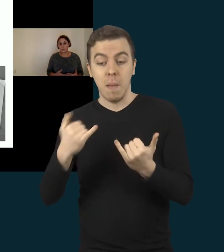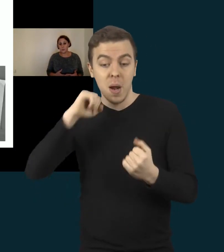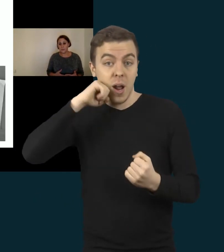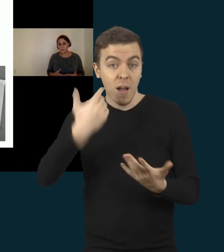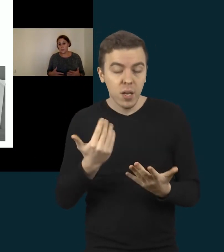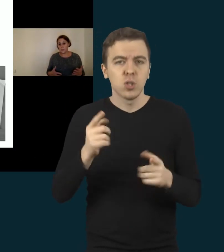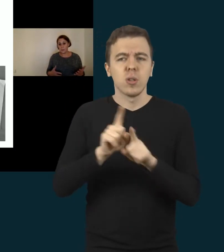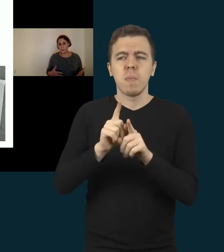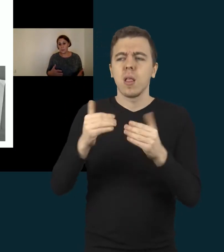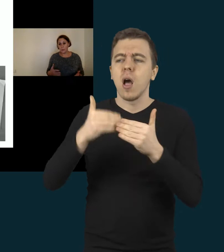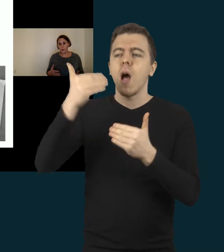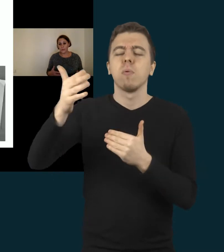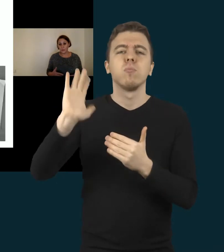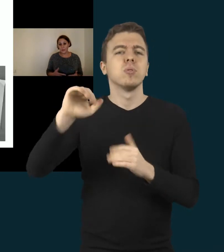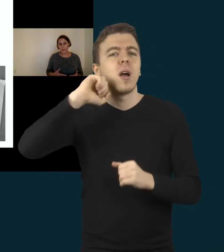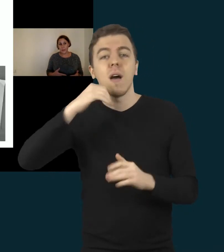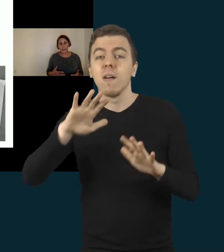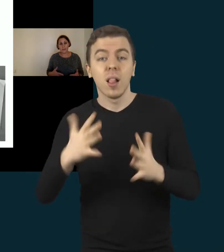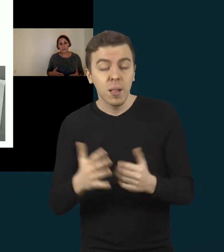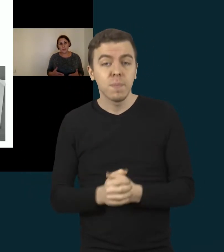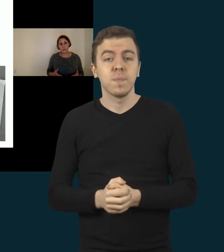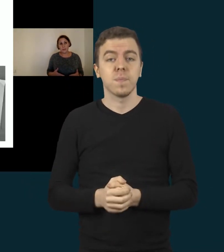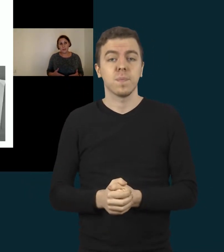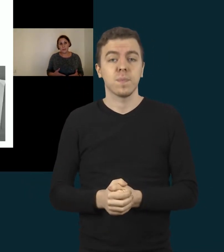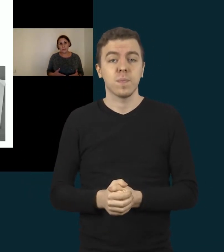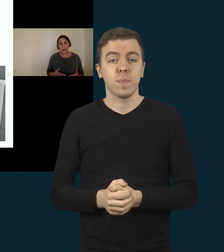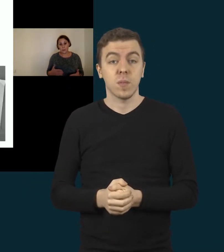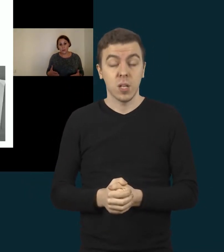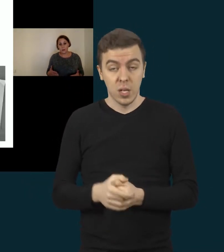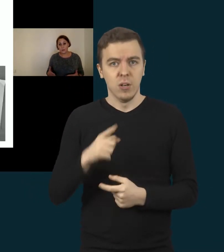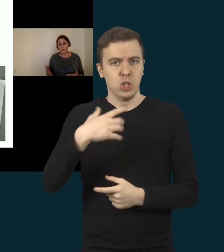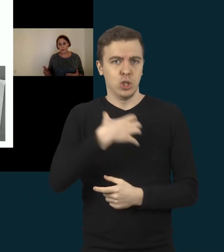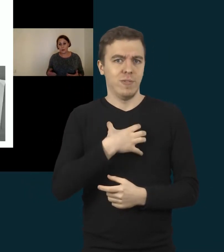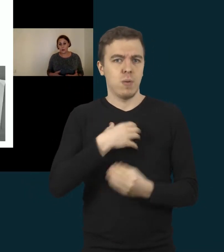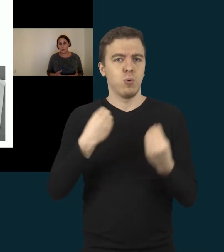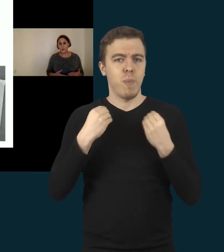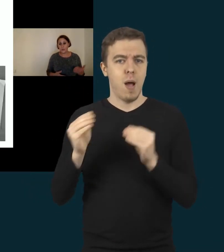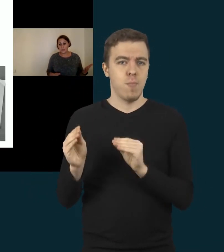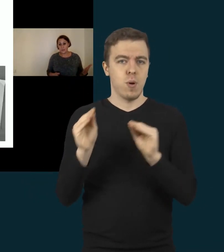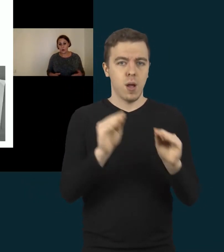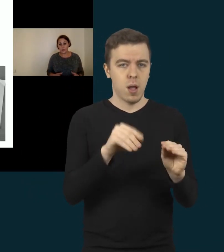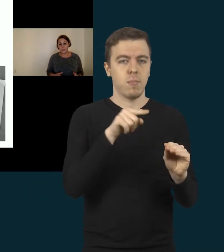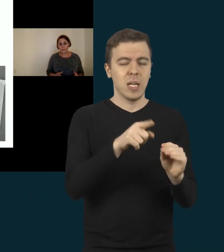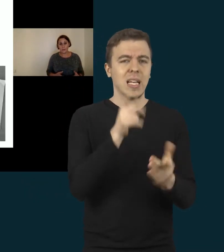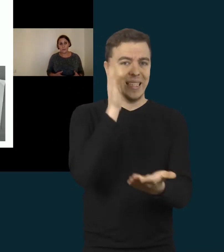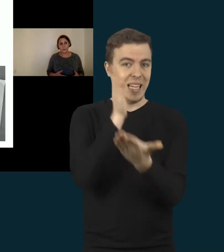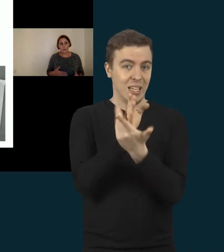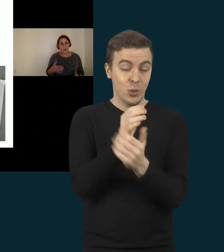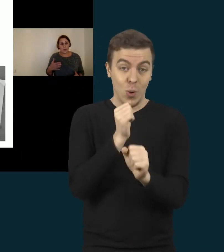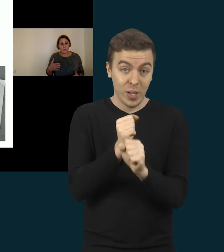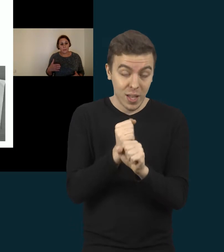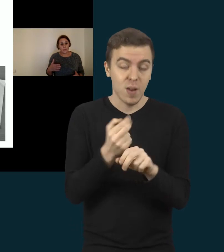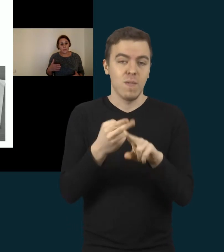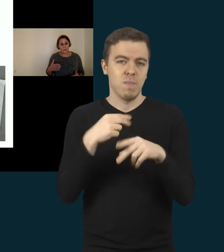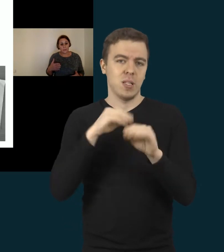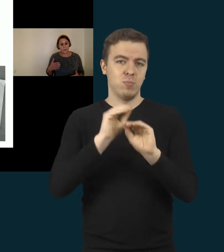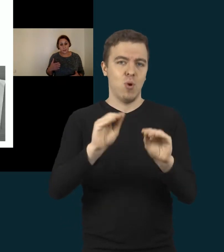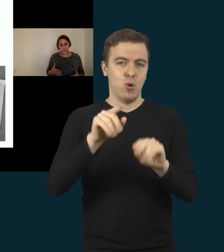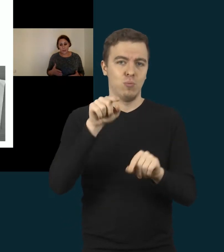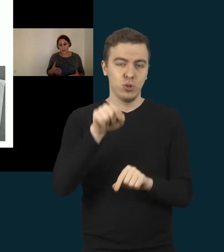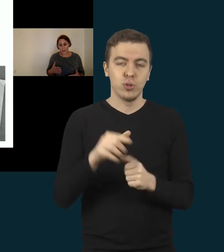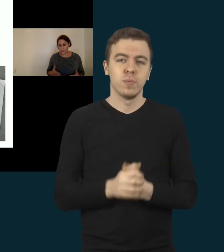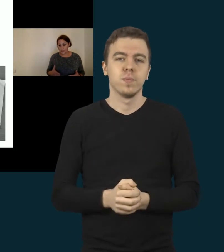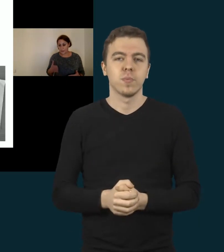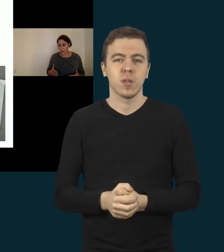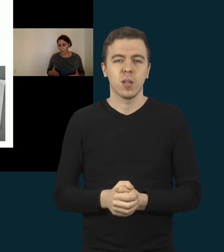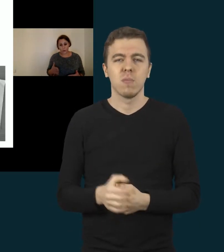labai buvo reikšminga perkelti ir į pamoką, kuri vyko tiesiogiai. Tai mes labai